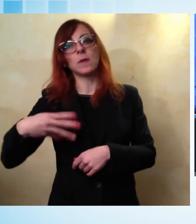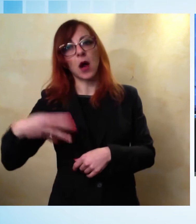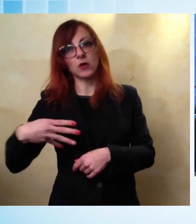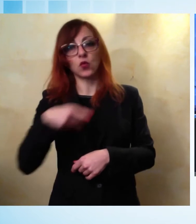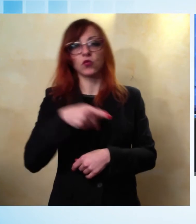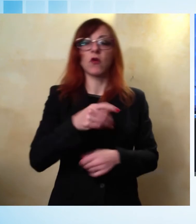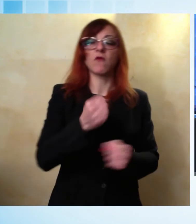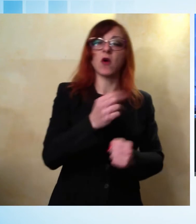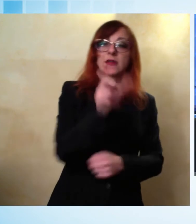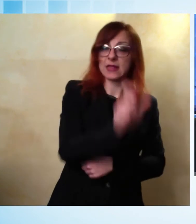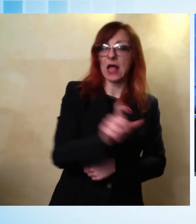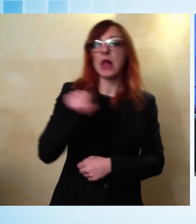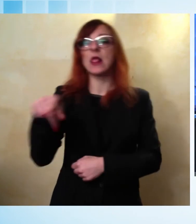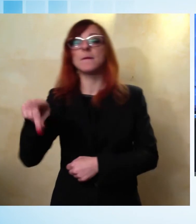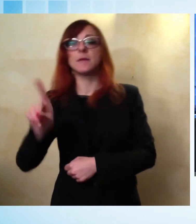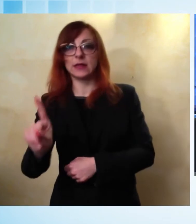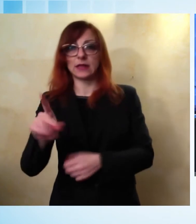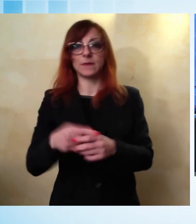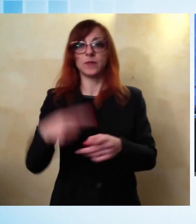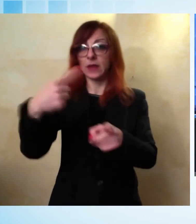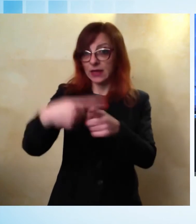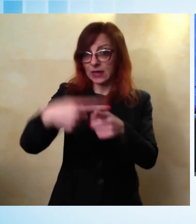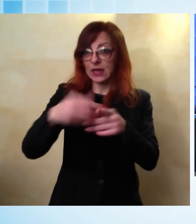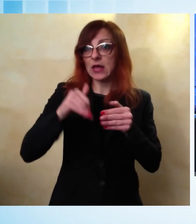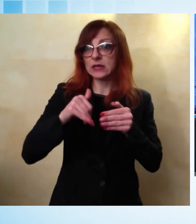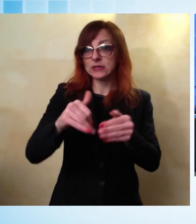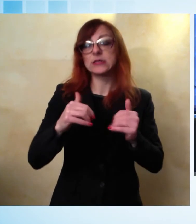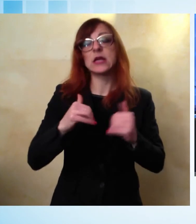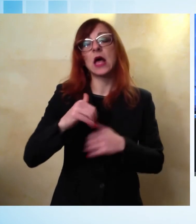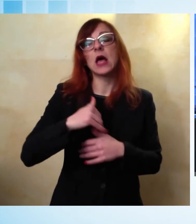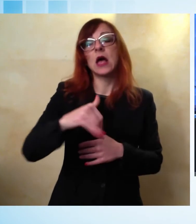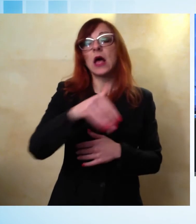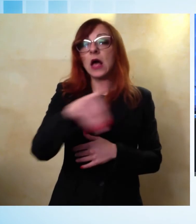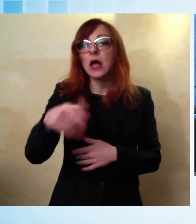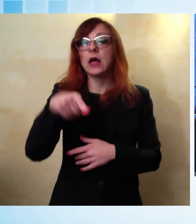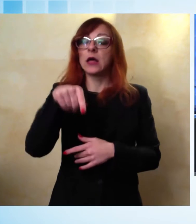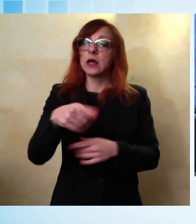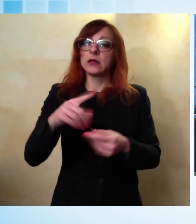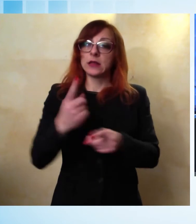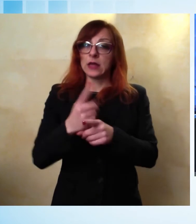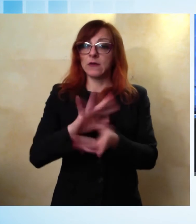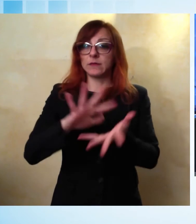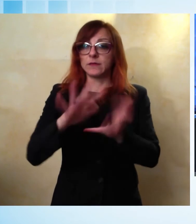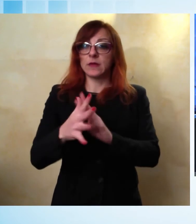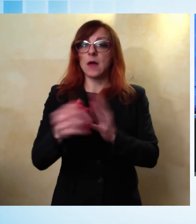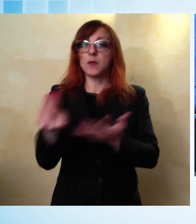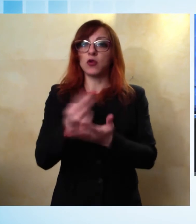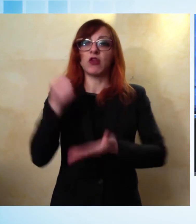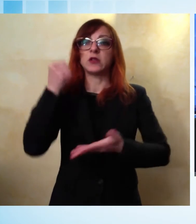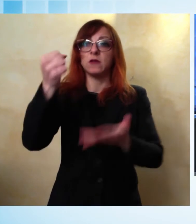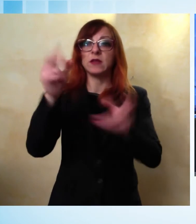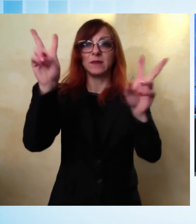lucchese è stata inserita nel cosiddetto Italia veloce, il piano di investimenti che dovrebbe sbloccare alcune delle oltre